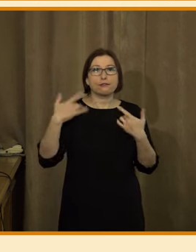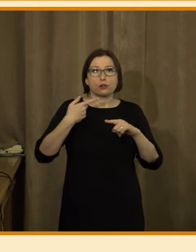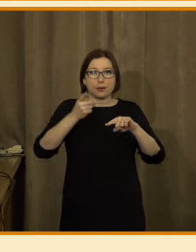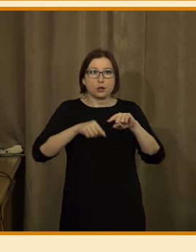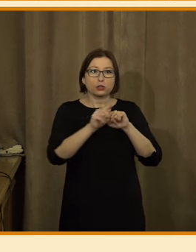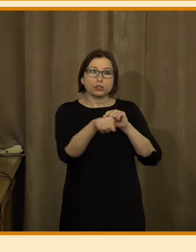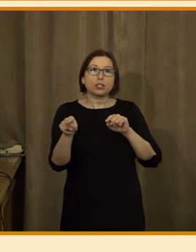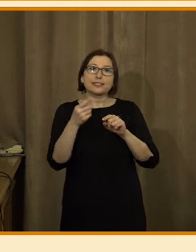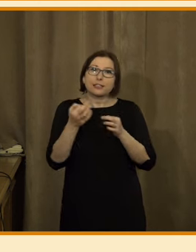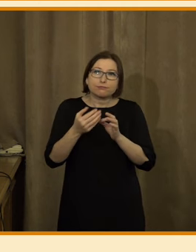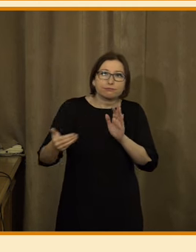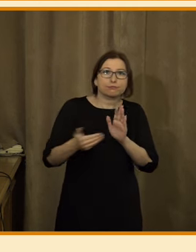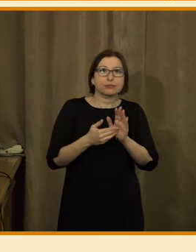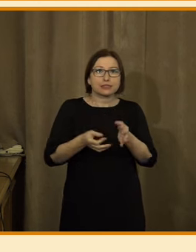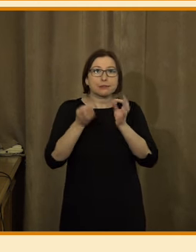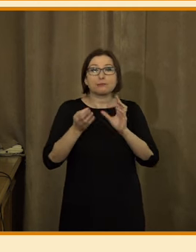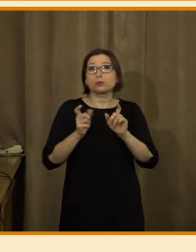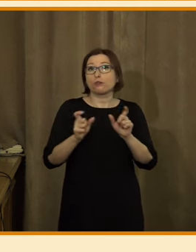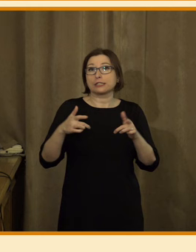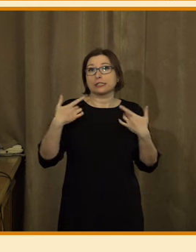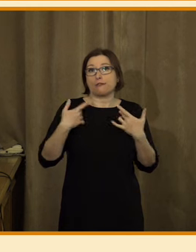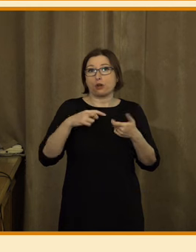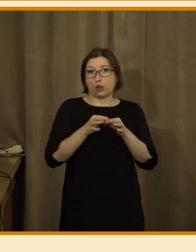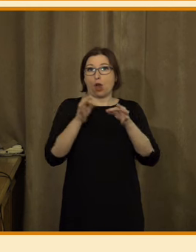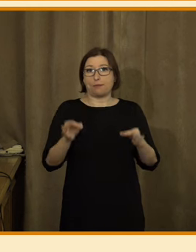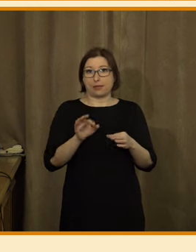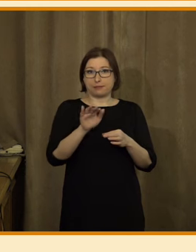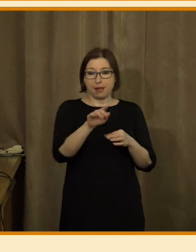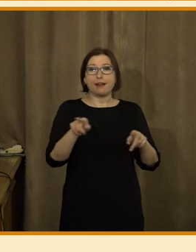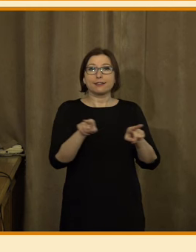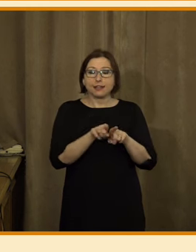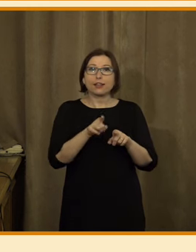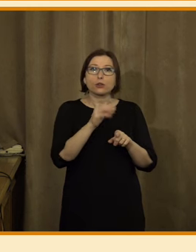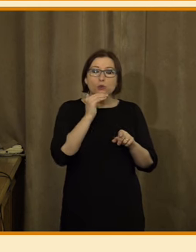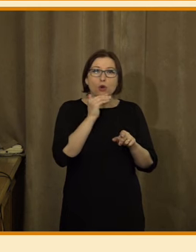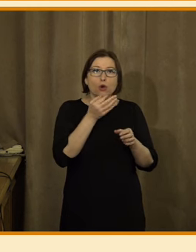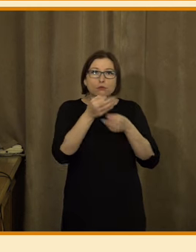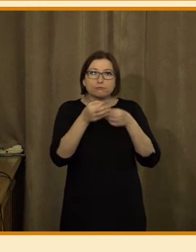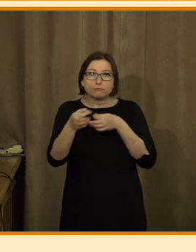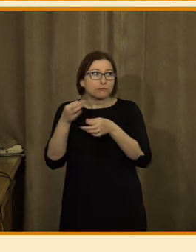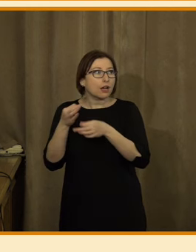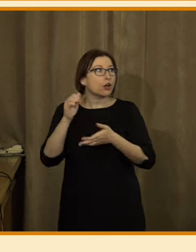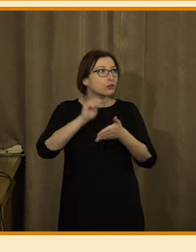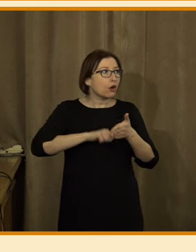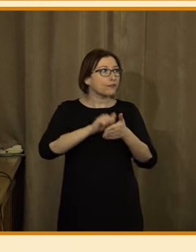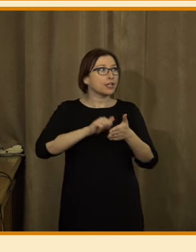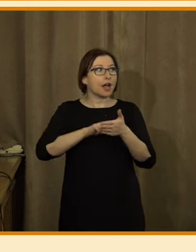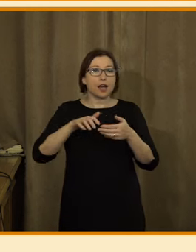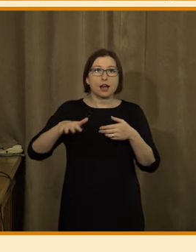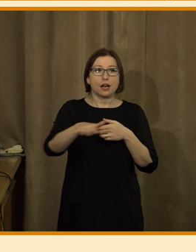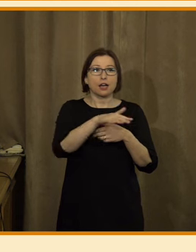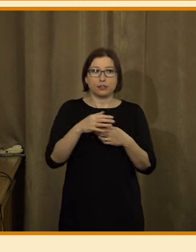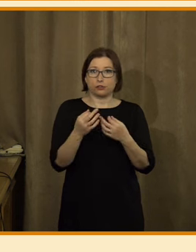mají tedy například nějaká zdravotní omezení. Následoval poměrně rozsáhlý výzkum mezi novináři, kde jsme se